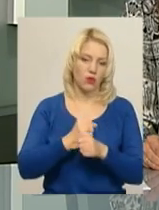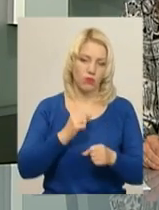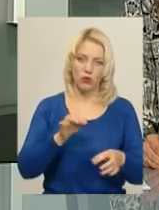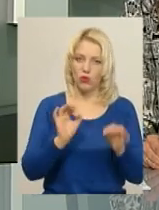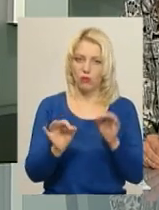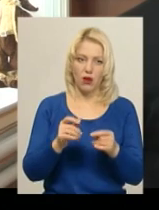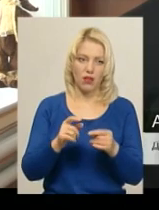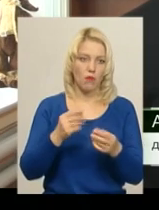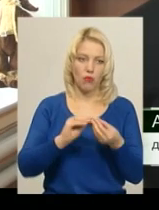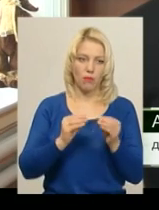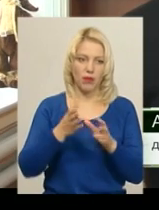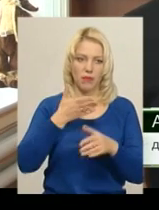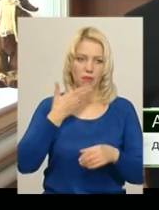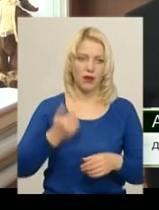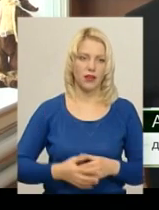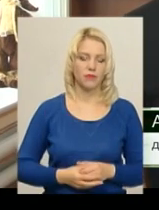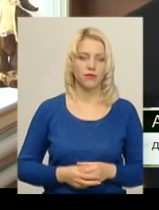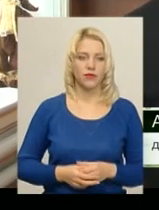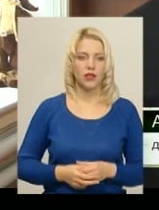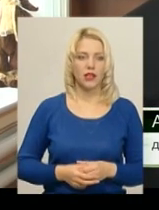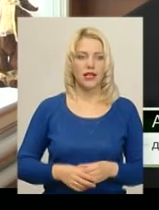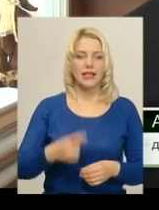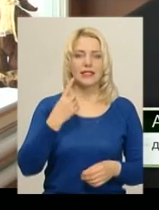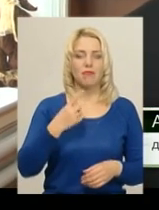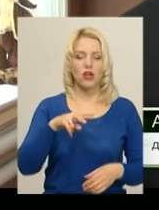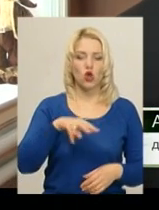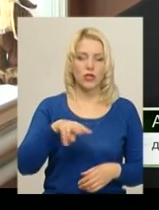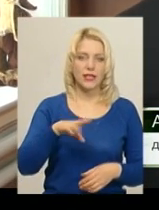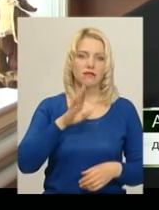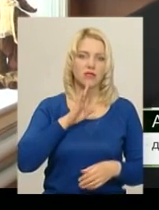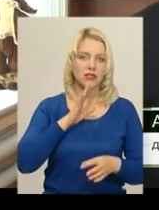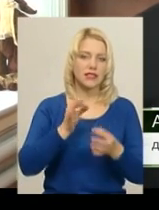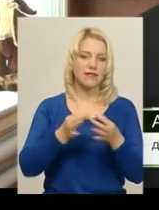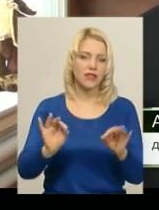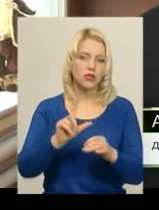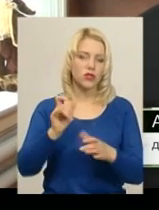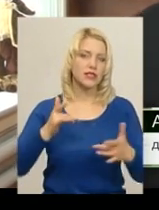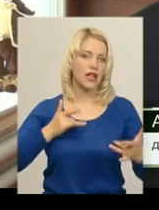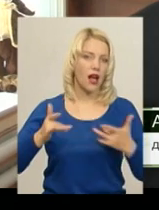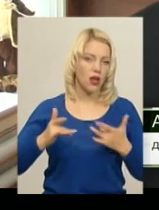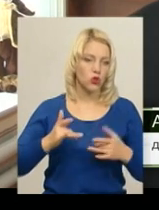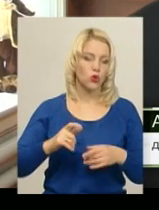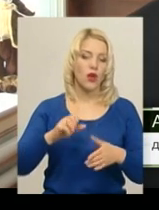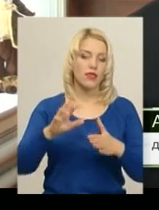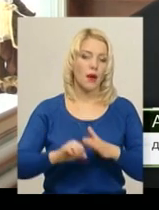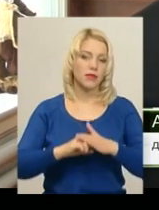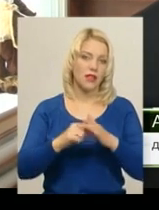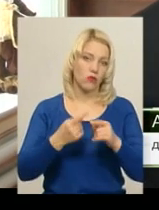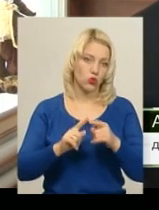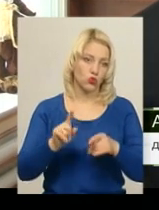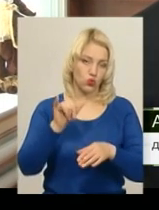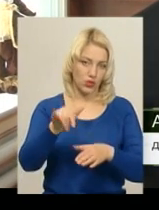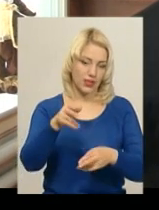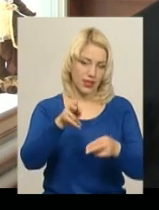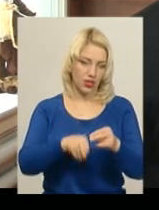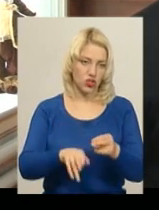не вбачає. Вона сьогодні з першого спада звільнена з театру, на підставі тому, що в неї закінчиться контракт.